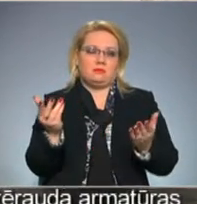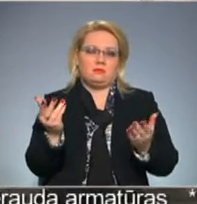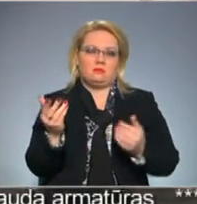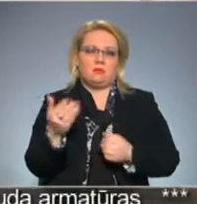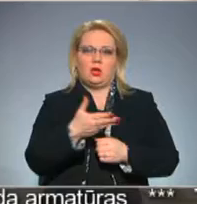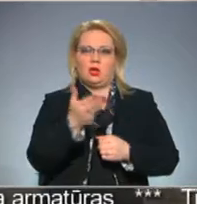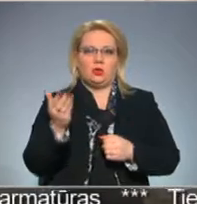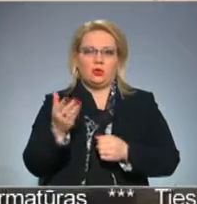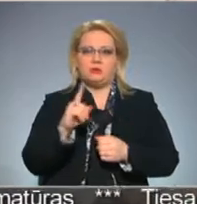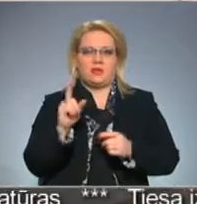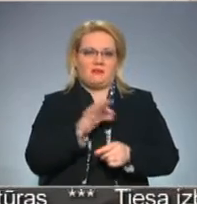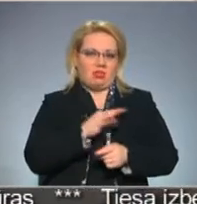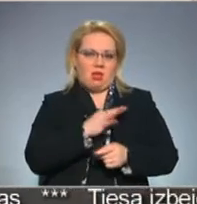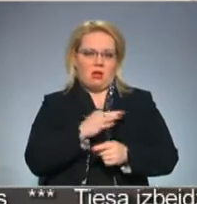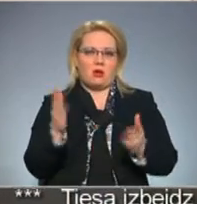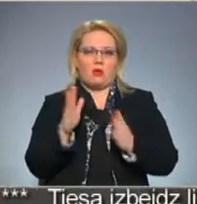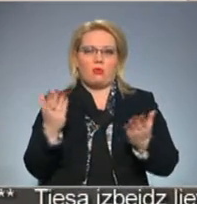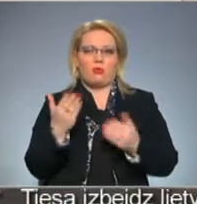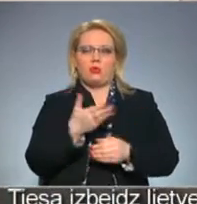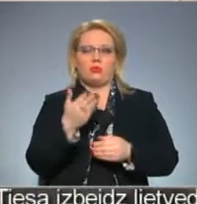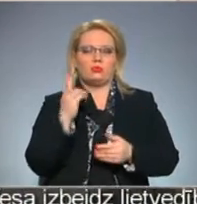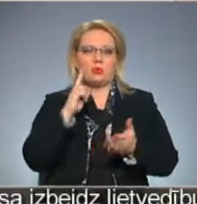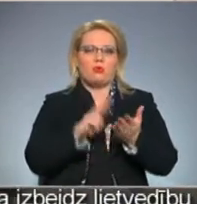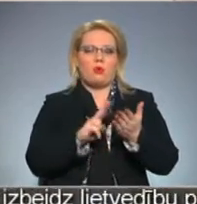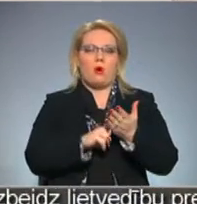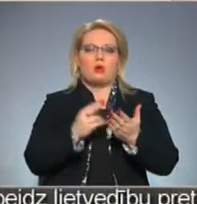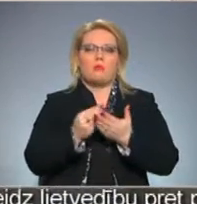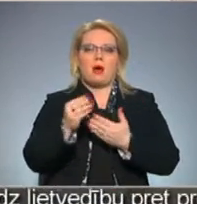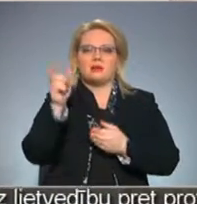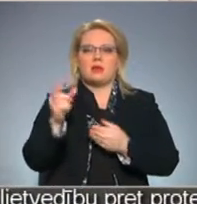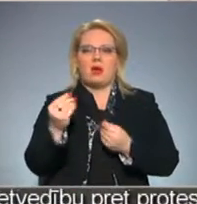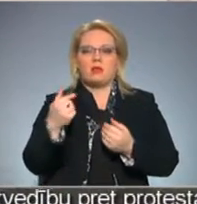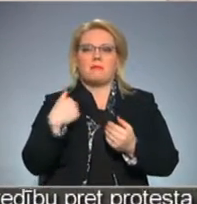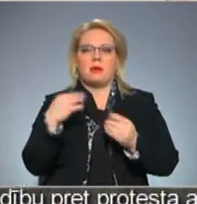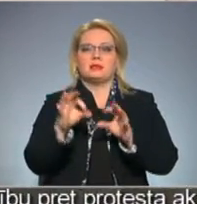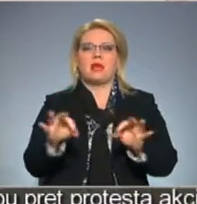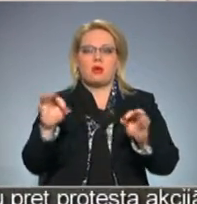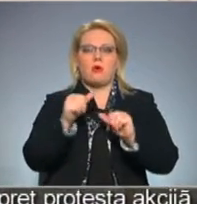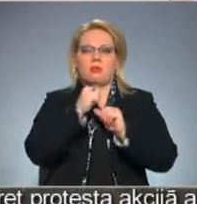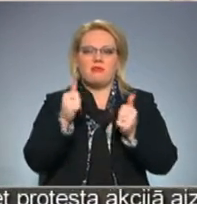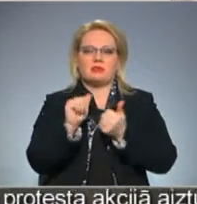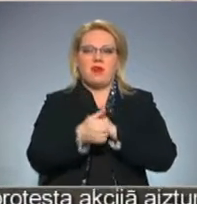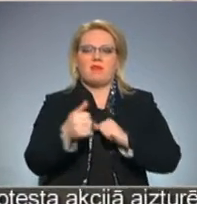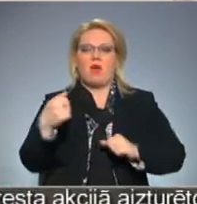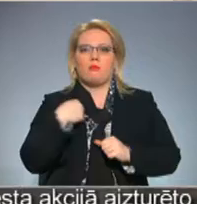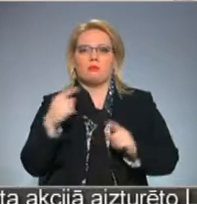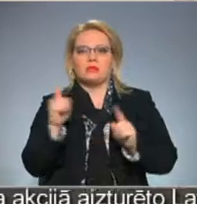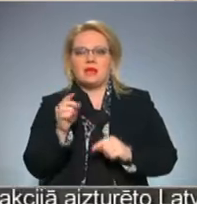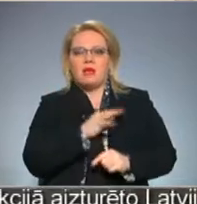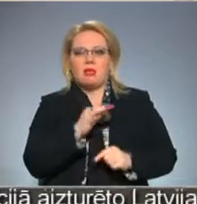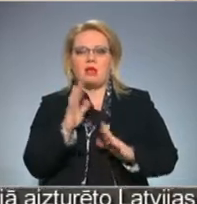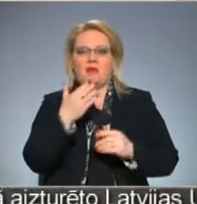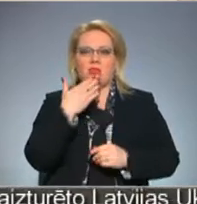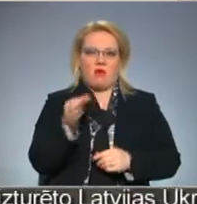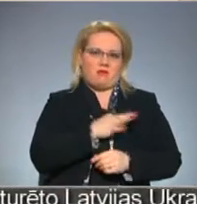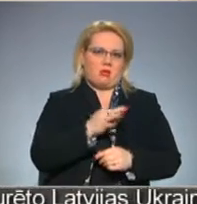Jums ir viena auga, kur jūsu nodokļu maksātāji naudiņi aiziet? Mēs neko nevarēsim mainīt. Vai mums ir viena auga vai nav viena